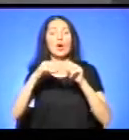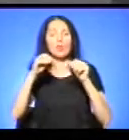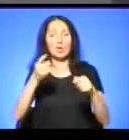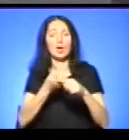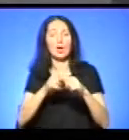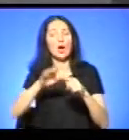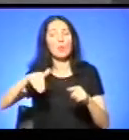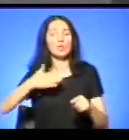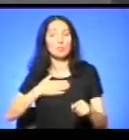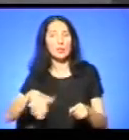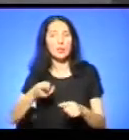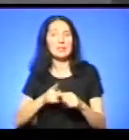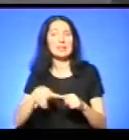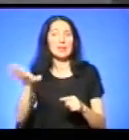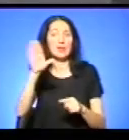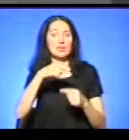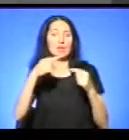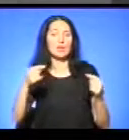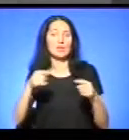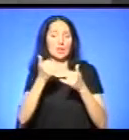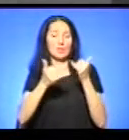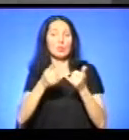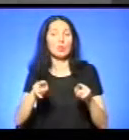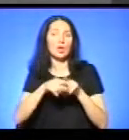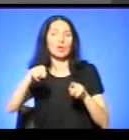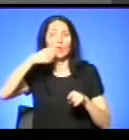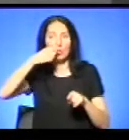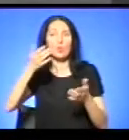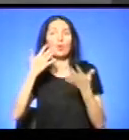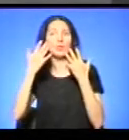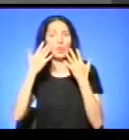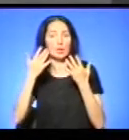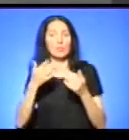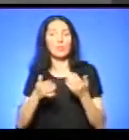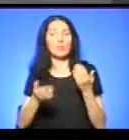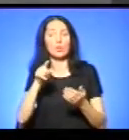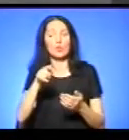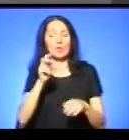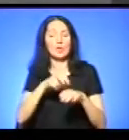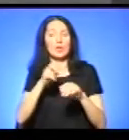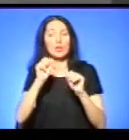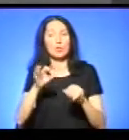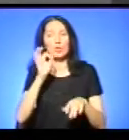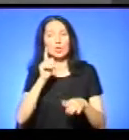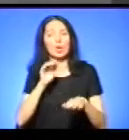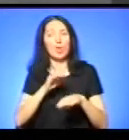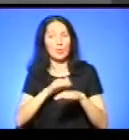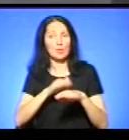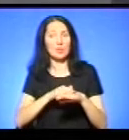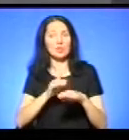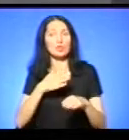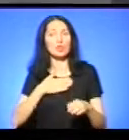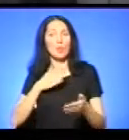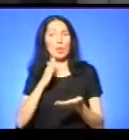споживаємо із продуктами харчування і вдихаємо. Тому навіть лікарі можуть підтвердити, що ми фактично